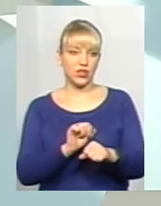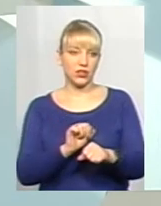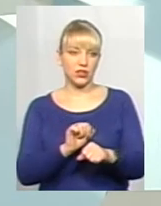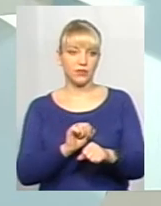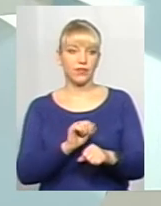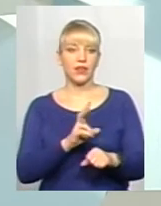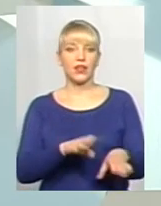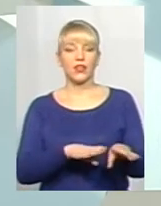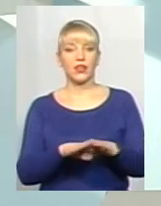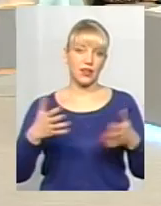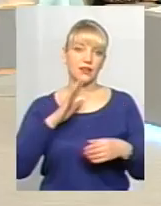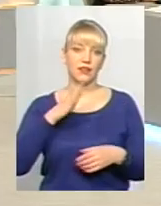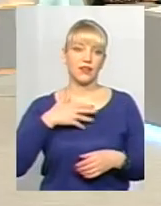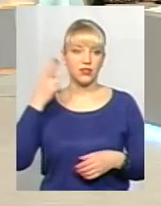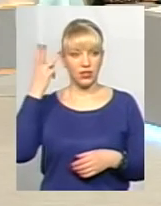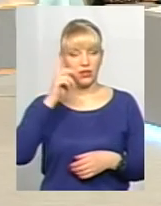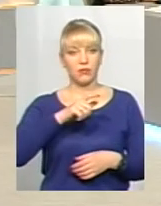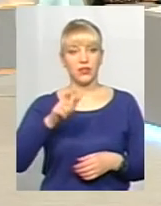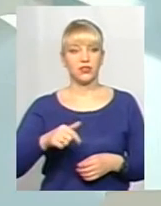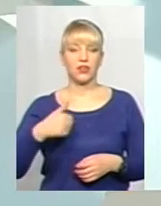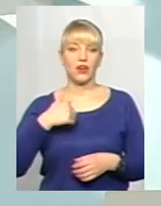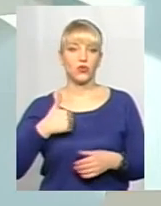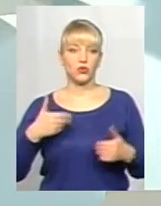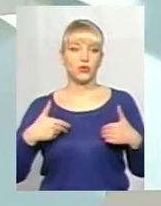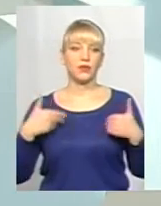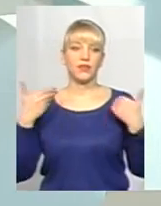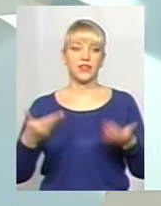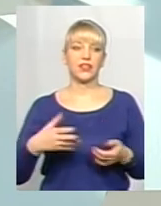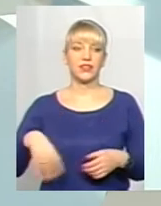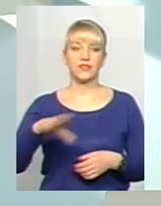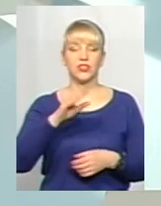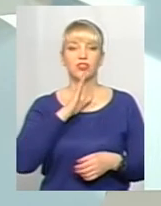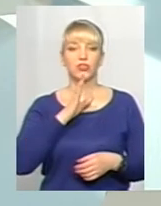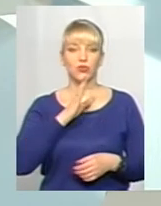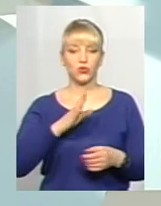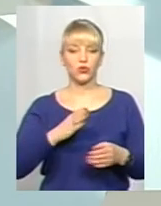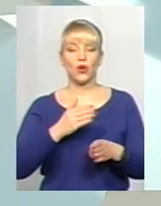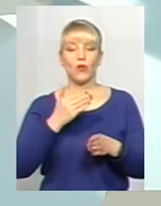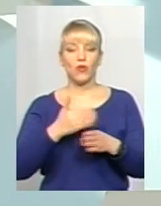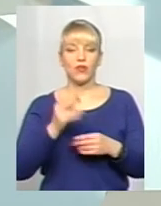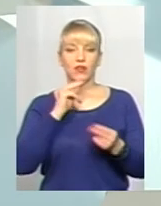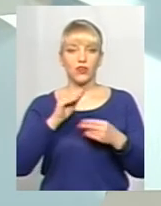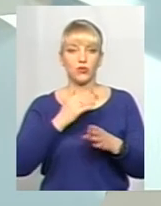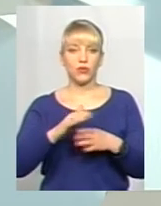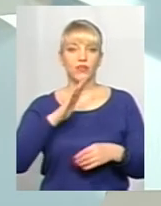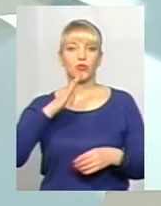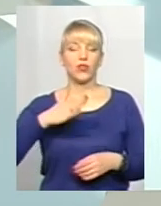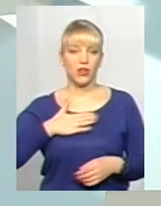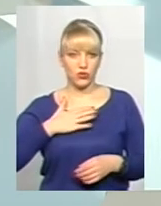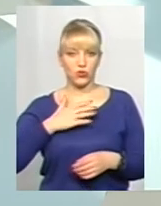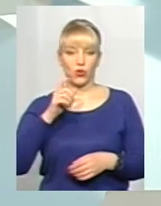на рівні з чоловіками. Я хочу привітати всю жіночу половину, кращу половину нашого